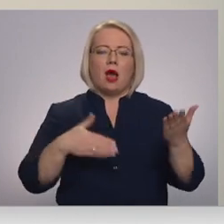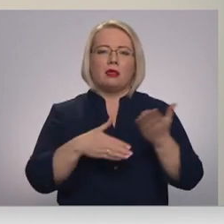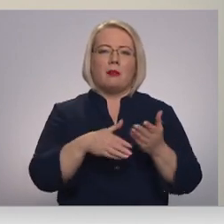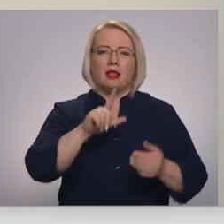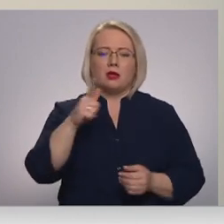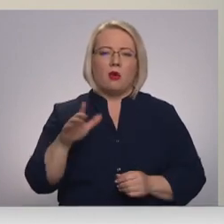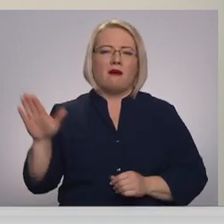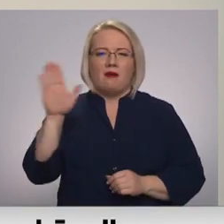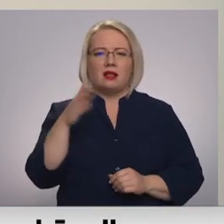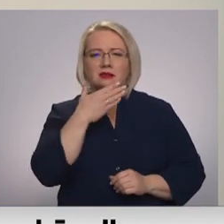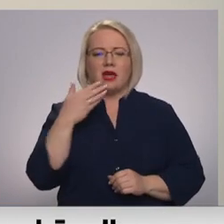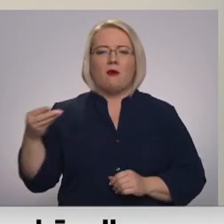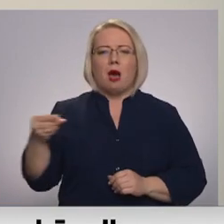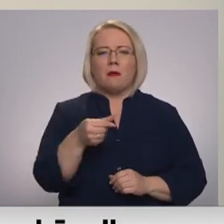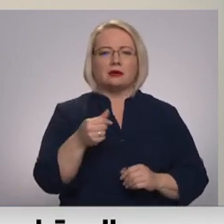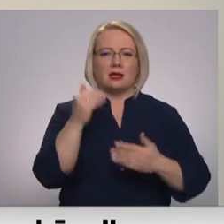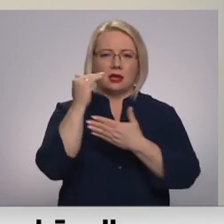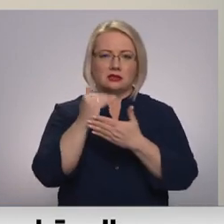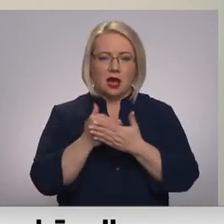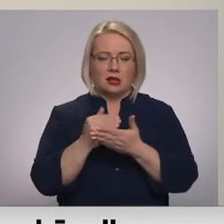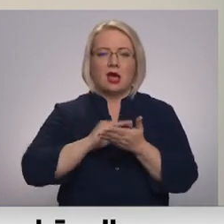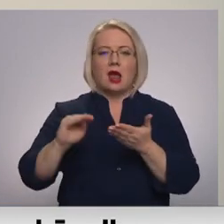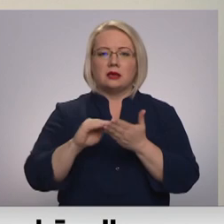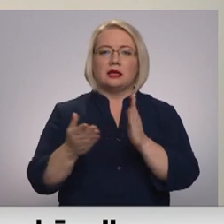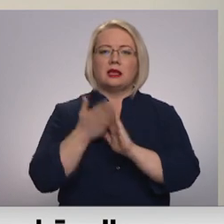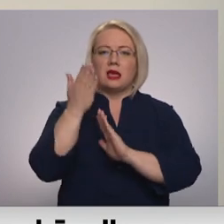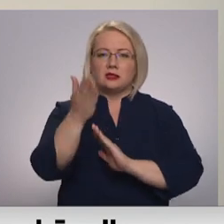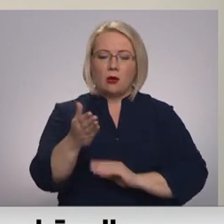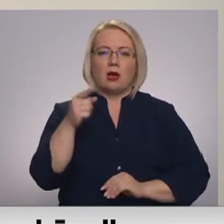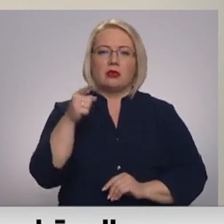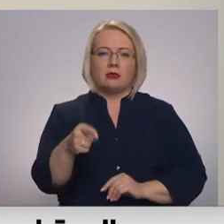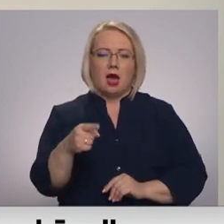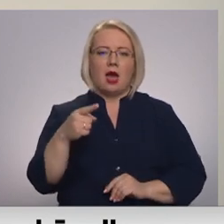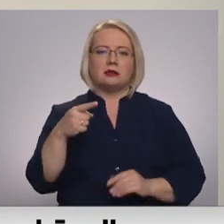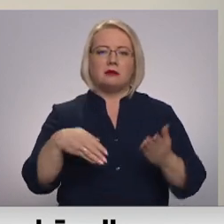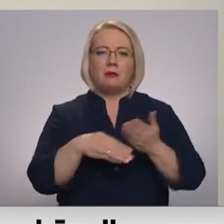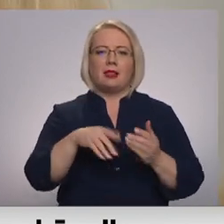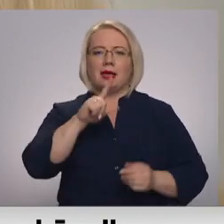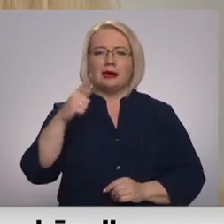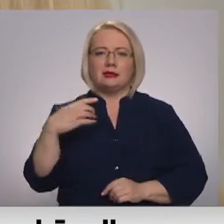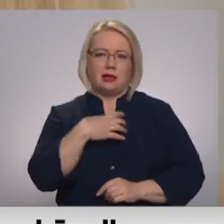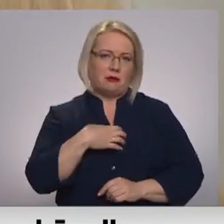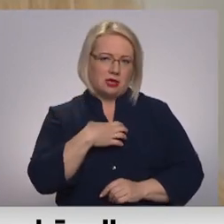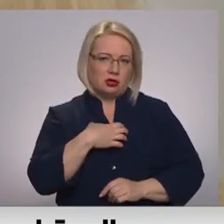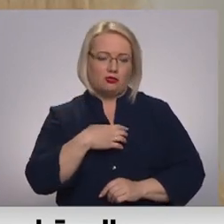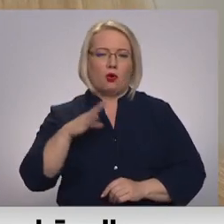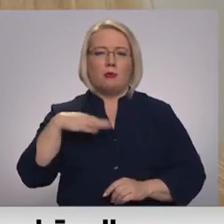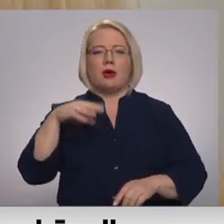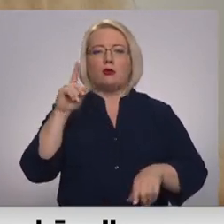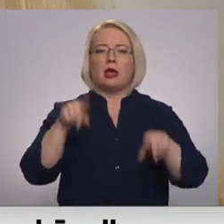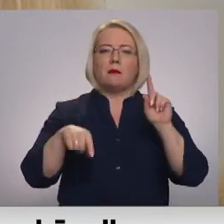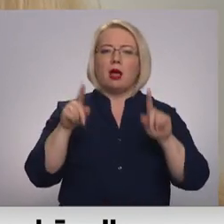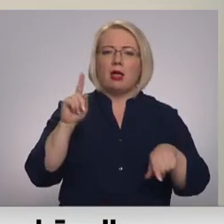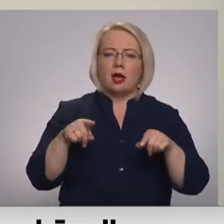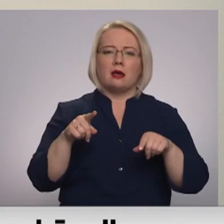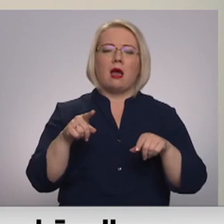valsts apmaksātojā sarakstā, rakstīt mums iesniegumu, ka viņam ir šāds palīga līdzekļus nepieciešams. Tad ik pa laikam tiek